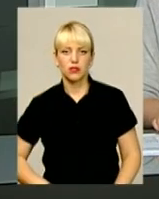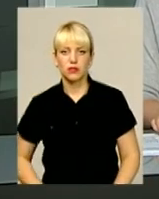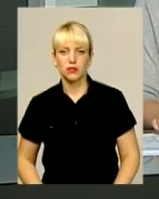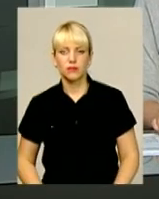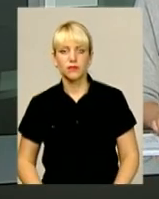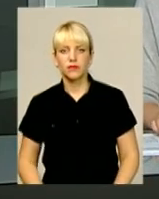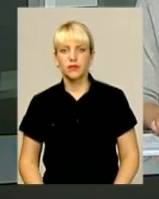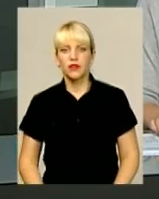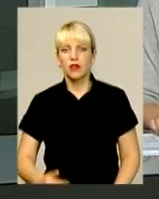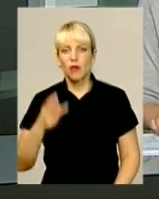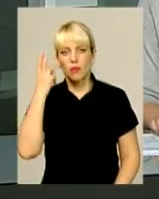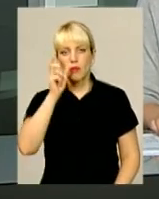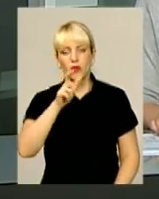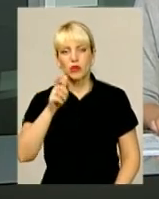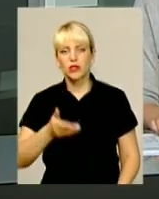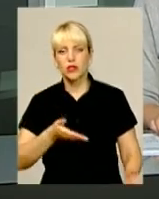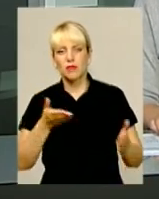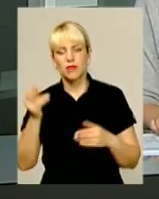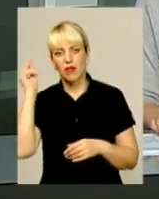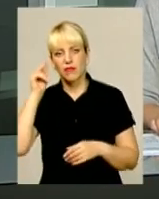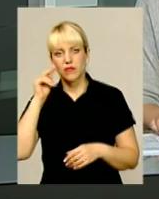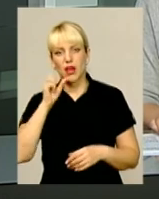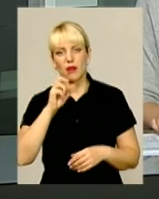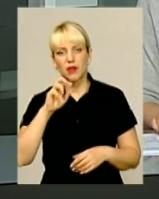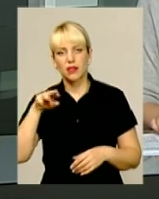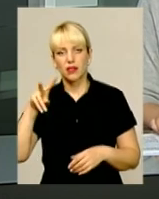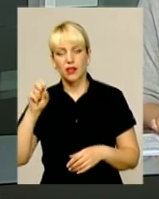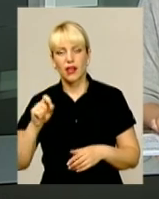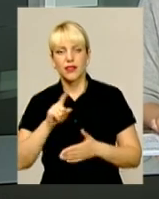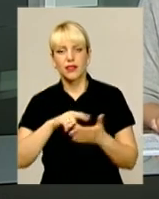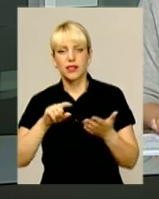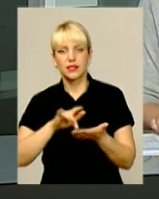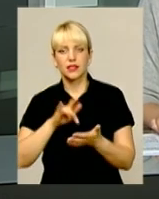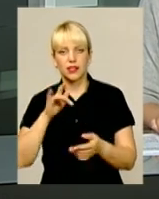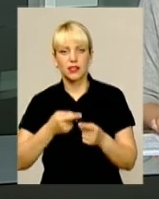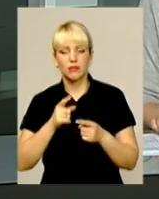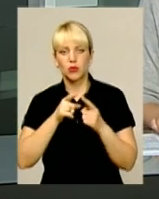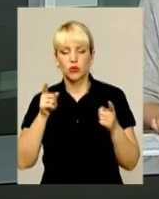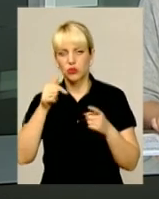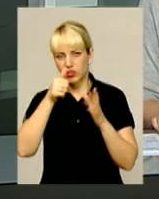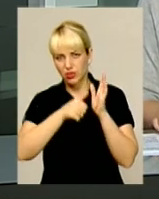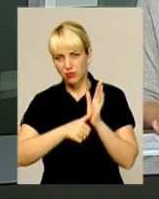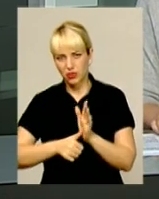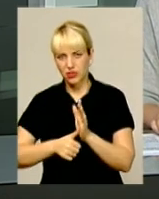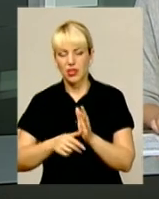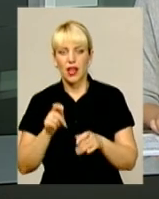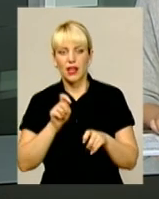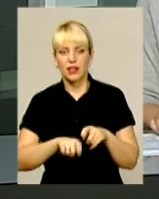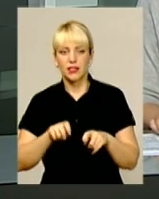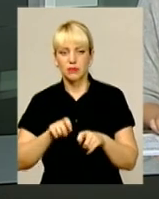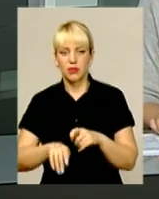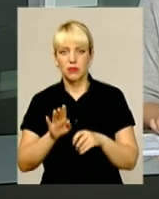Подолян запрошують на вивчення абетки децентралізації. Упродовж шести місяців експерти, політики та благодійники